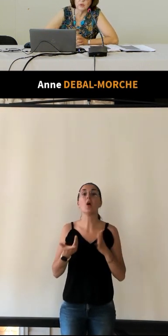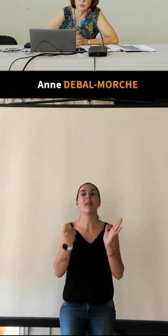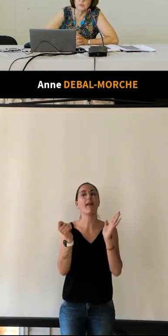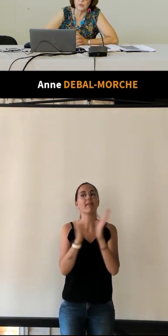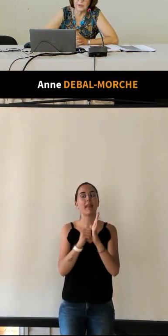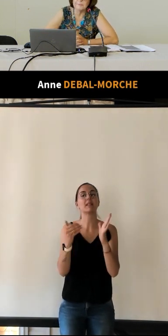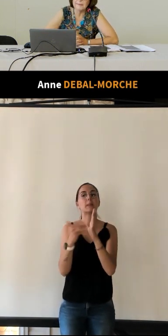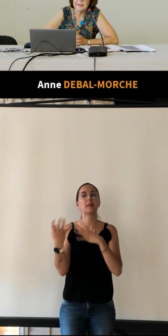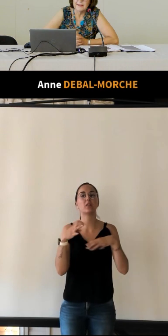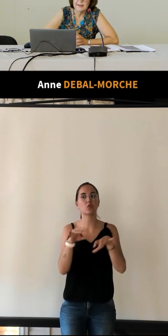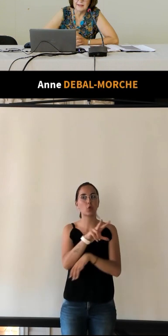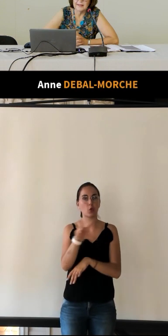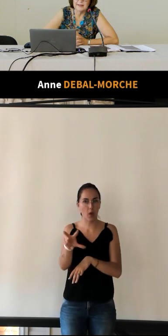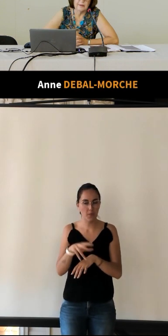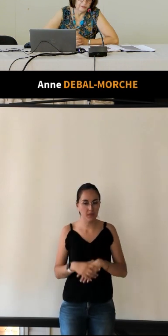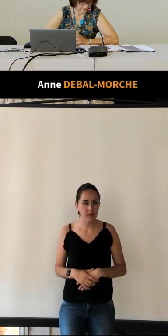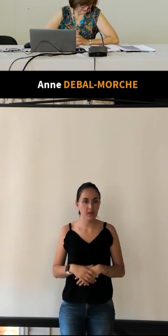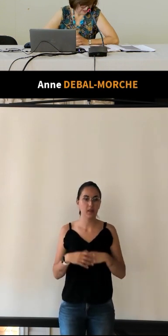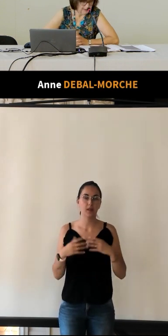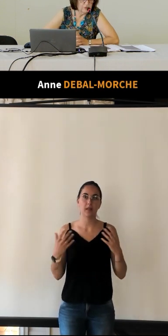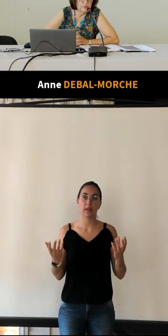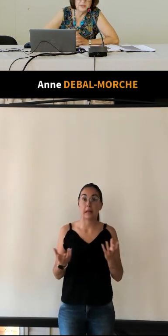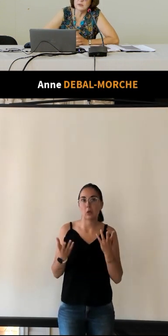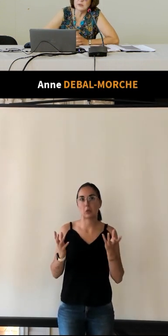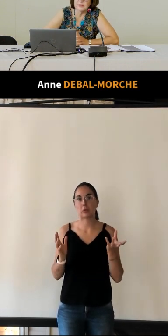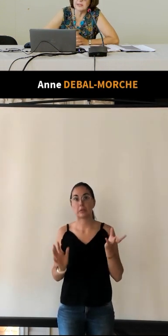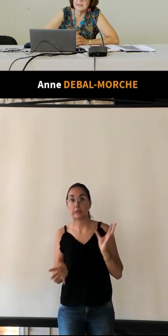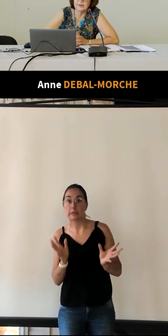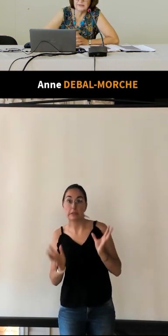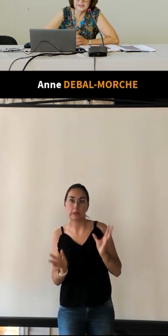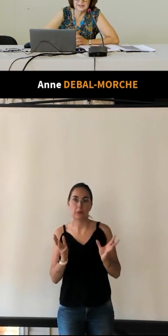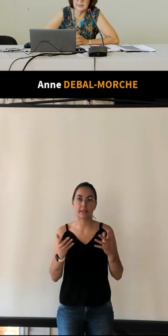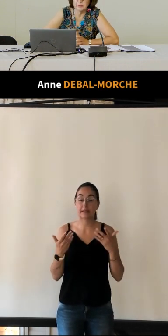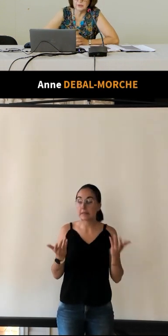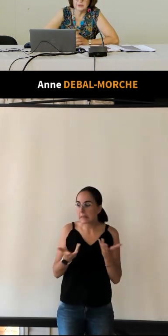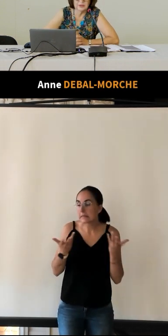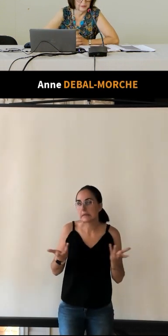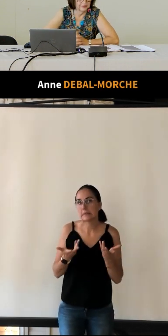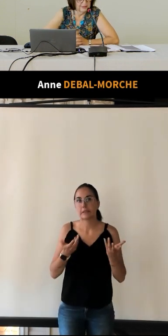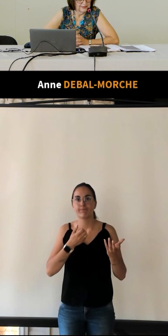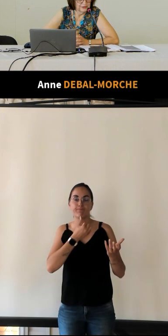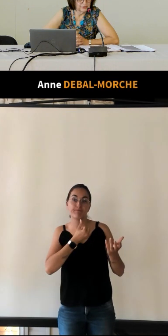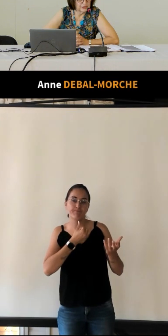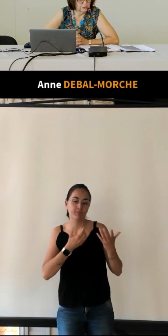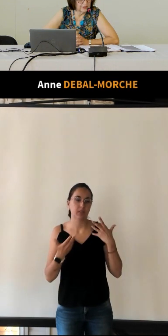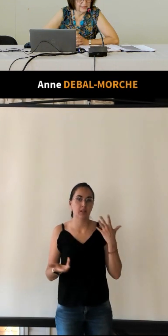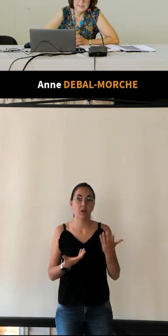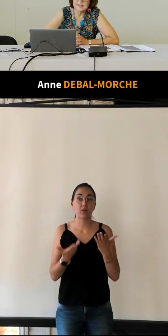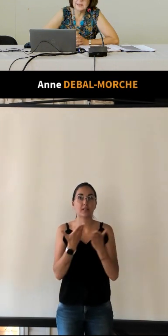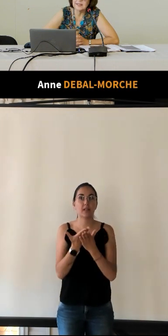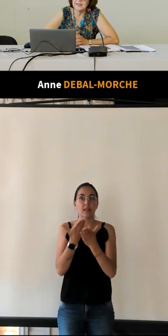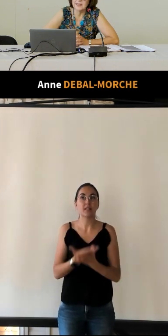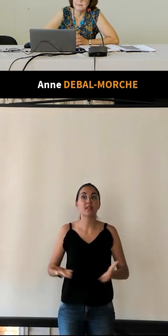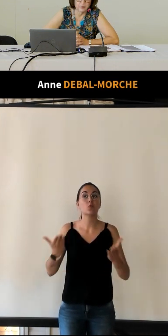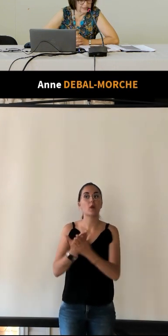1933 et c'est peut-être un peu le supplice de Tantal en fait ce qui est important dans ces congrès